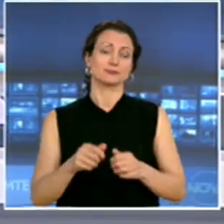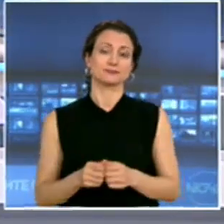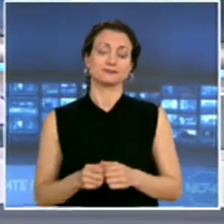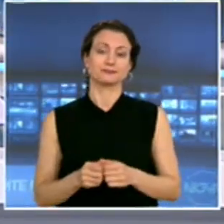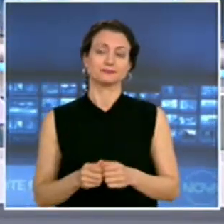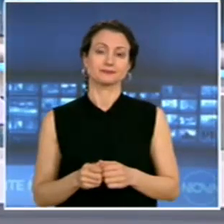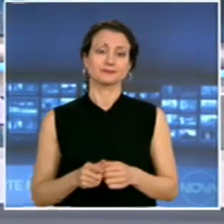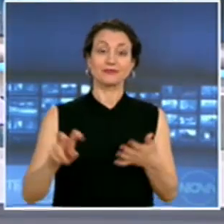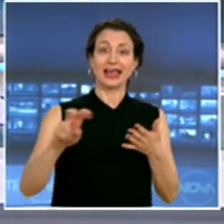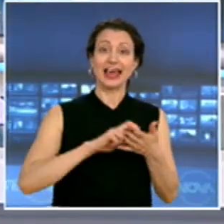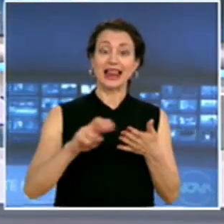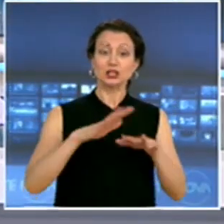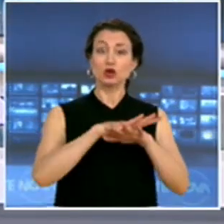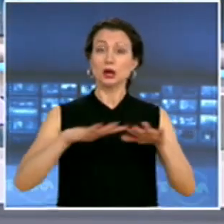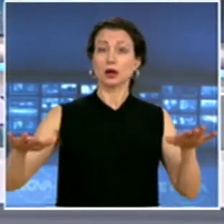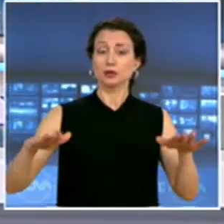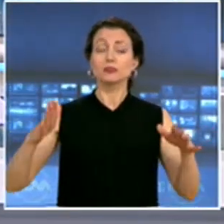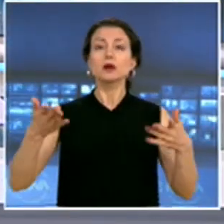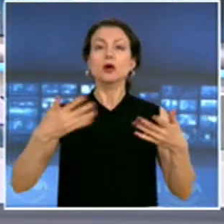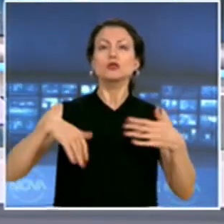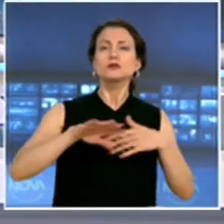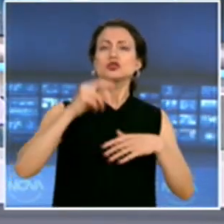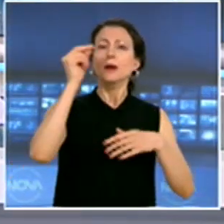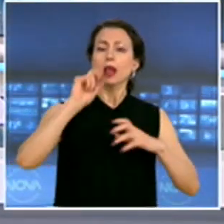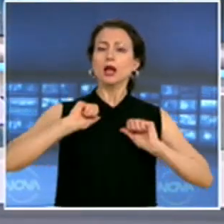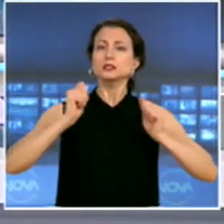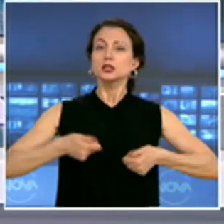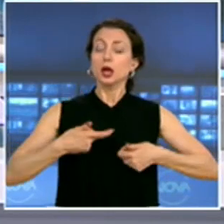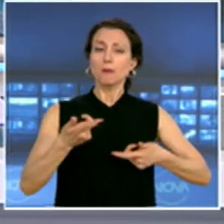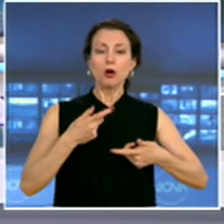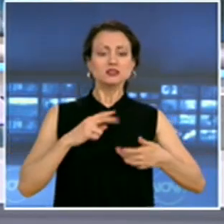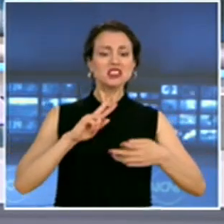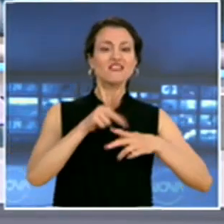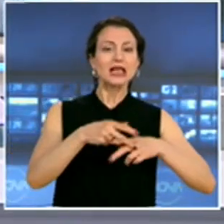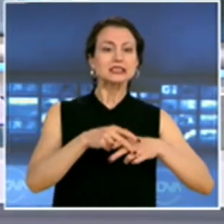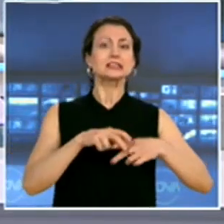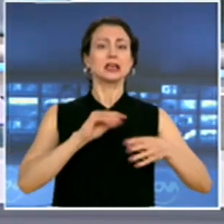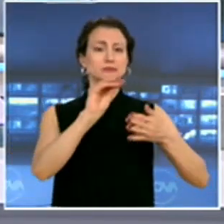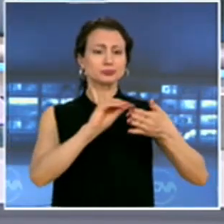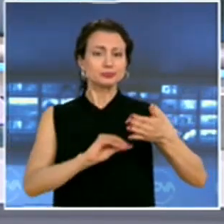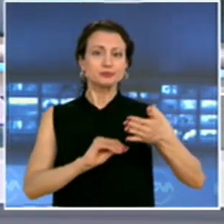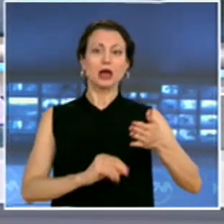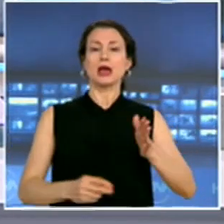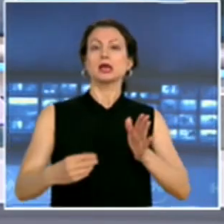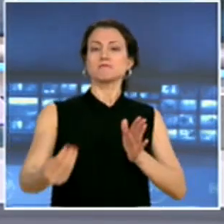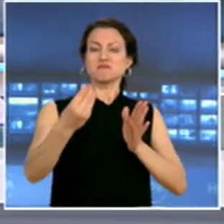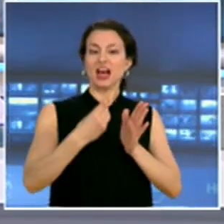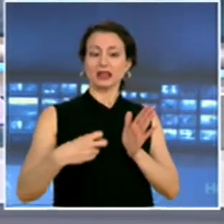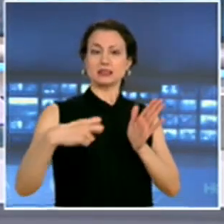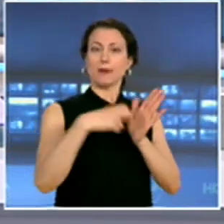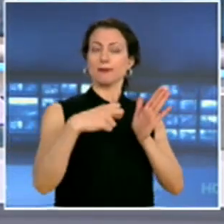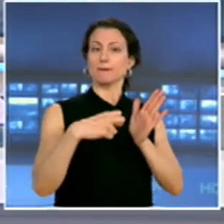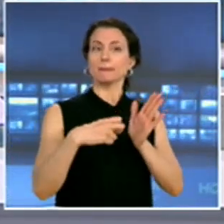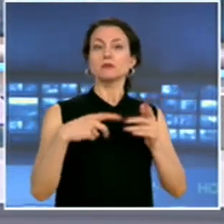Електронният портал, през който българските туристи могат да получат QR-код за влизане в Гърция, излиза в профилактика до